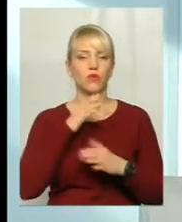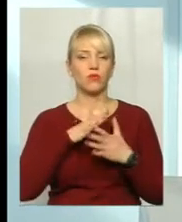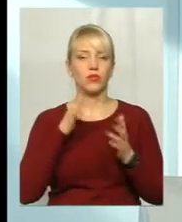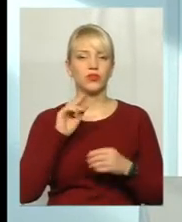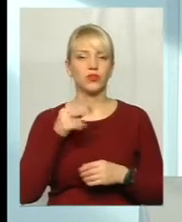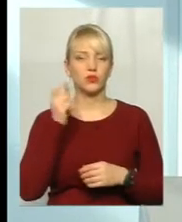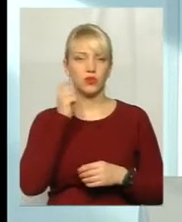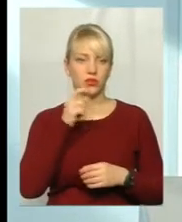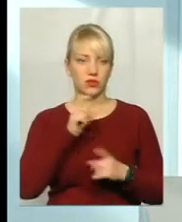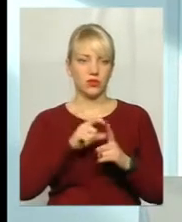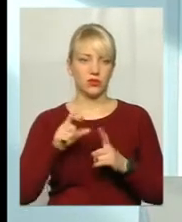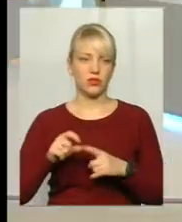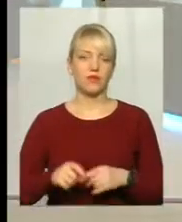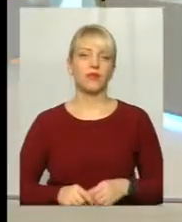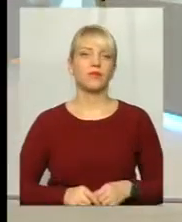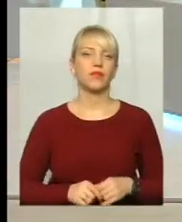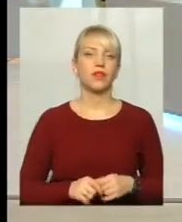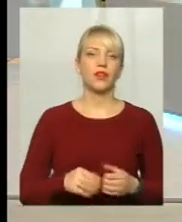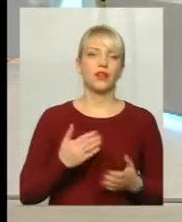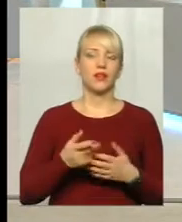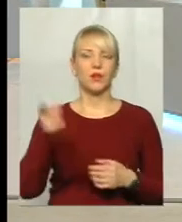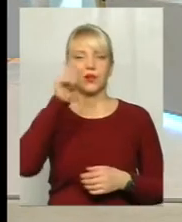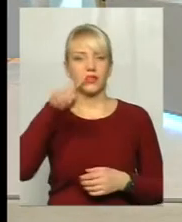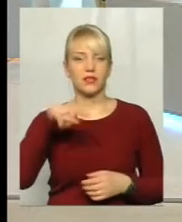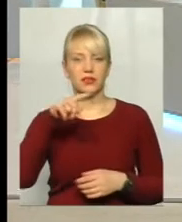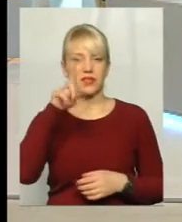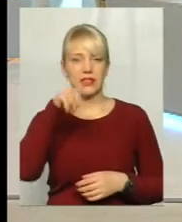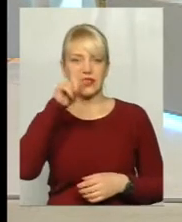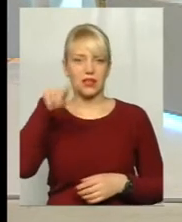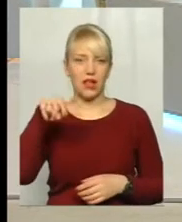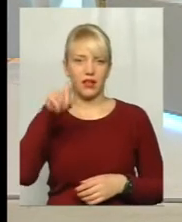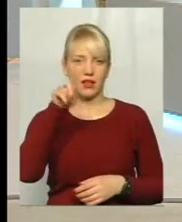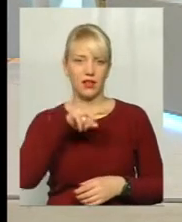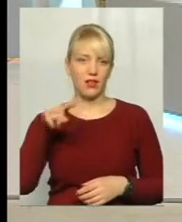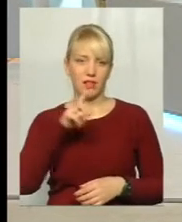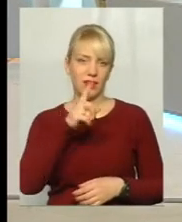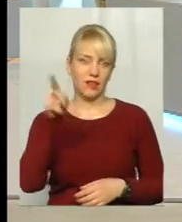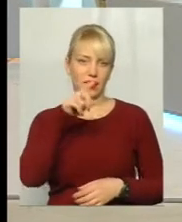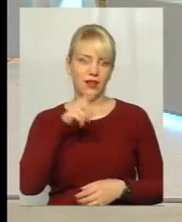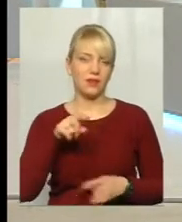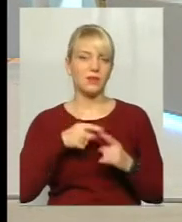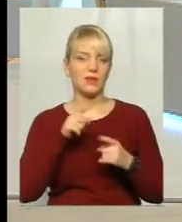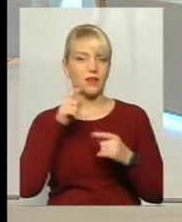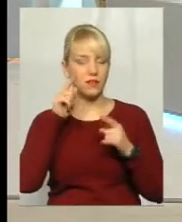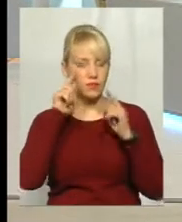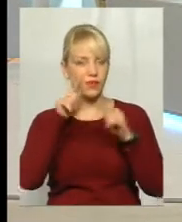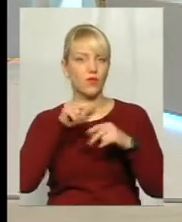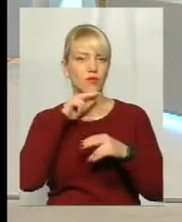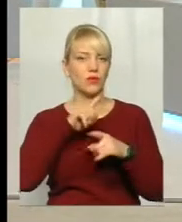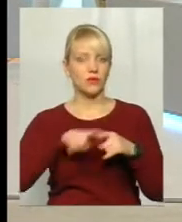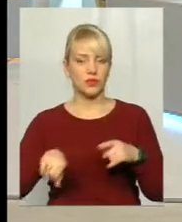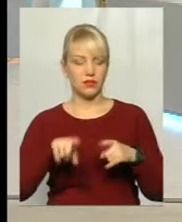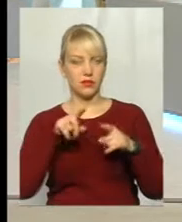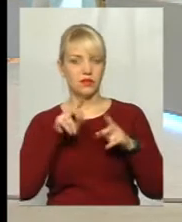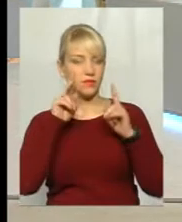Тобто «сейл» великими буквами це також маніпуляція? Це буде більша маніпуляція, причому воно буде привертати більшу увагу, бо ніби ми так, типу, захід